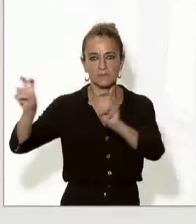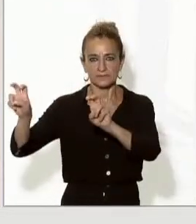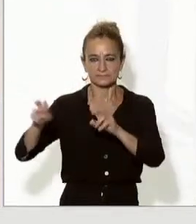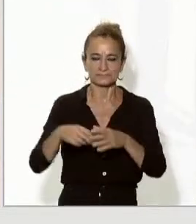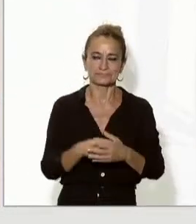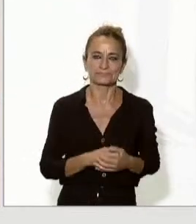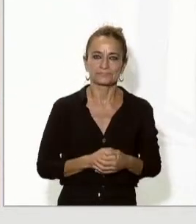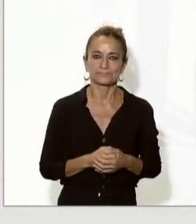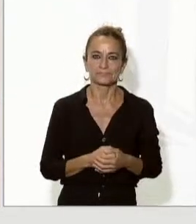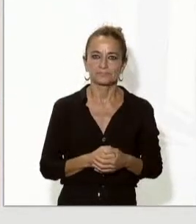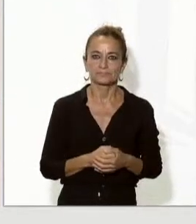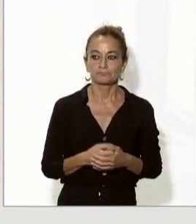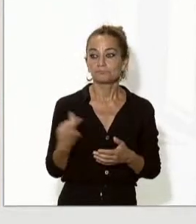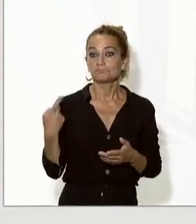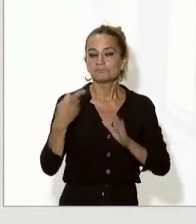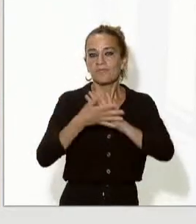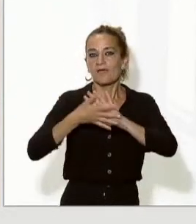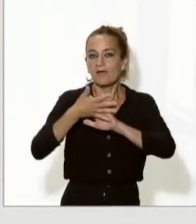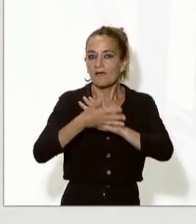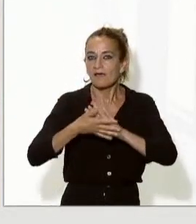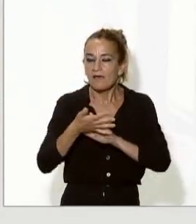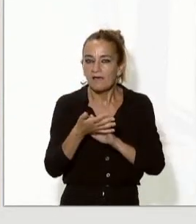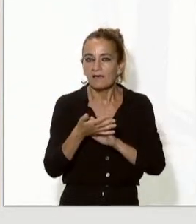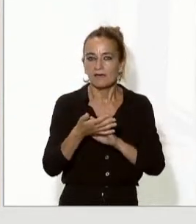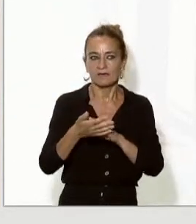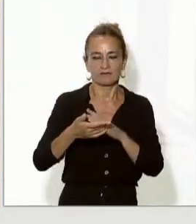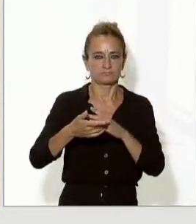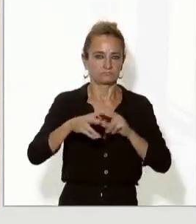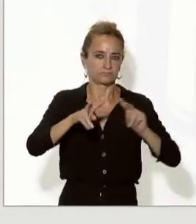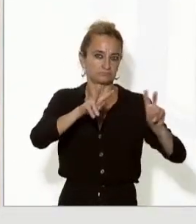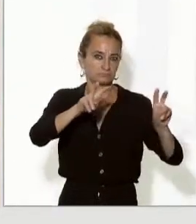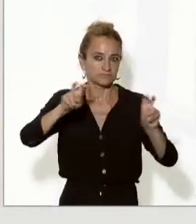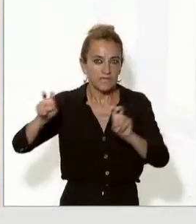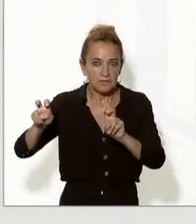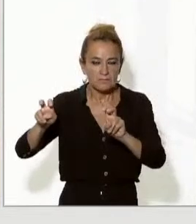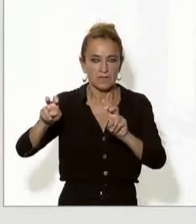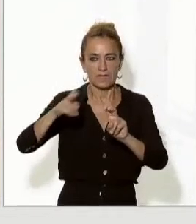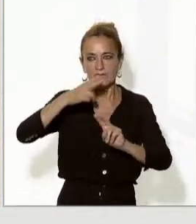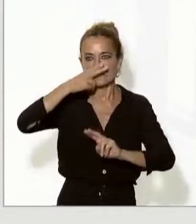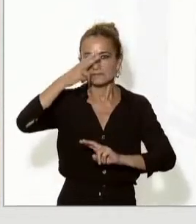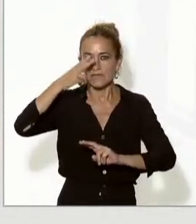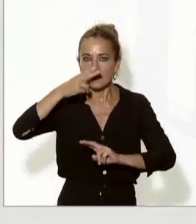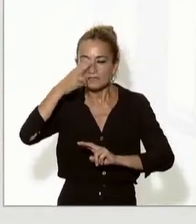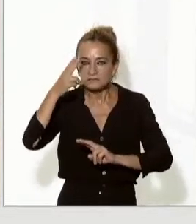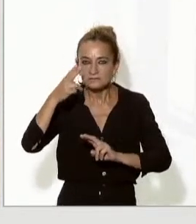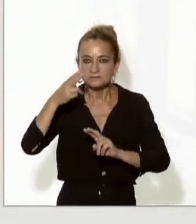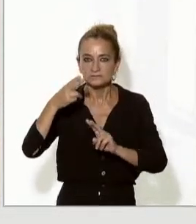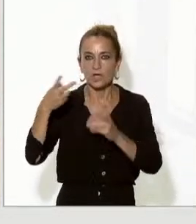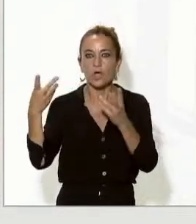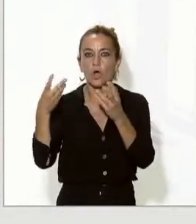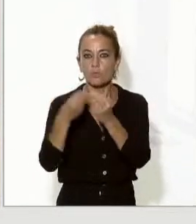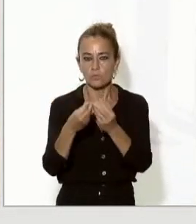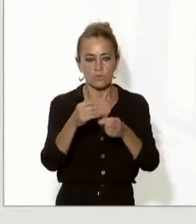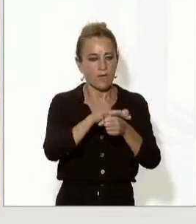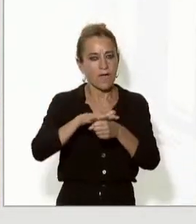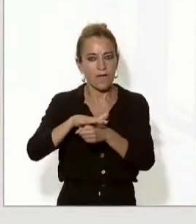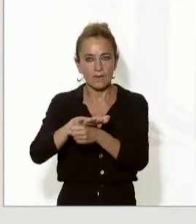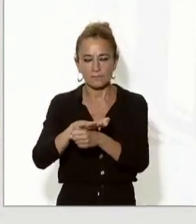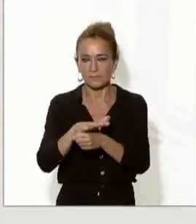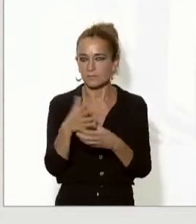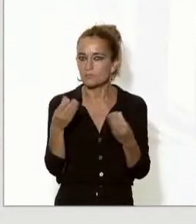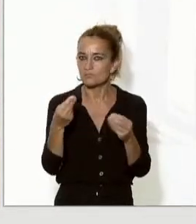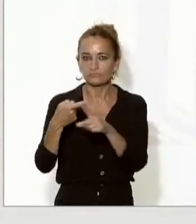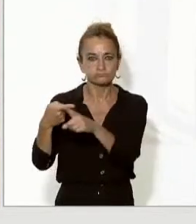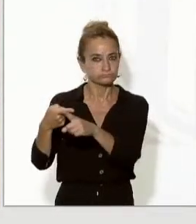ens hem posat al dia per aprofundir en tot allò que és d'interès comú. Hi ha molts àmbits que són d'interès comú,